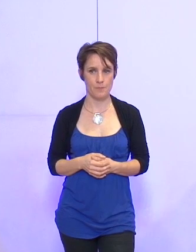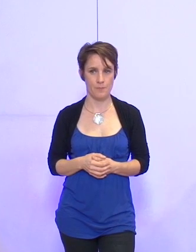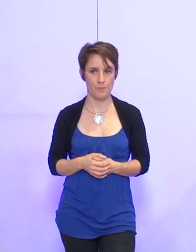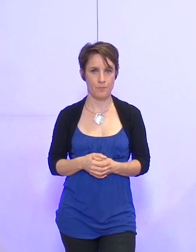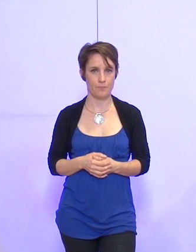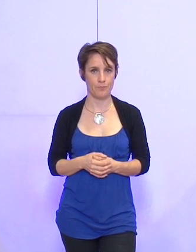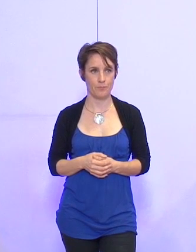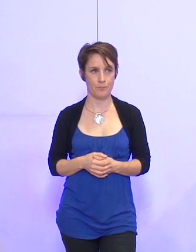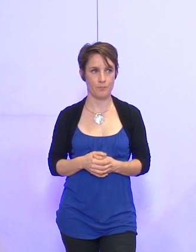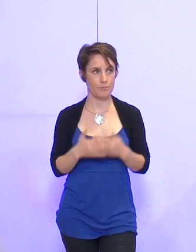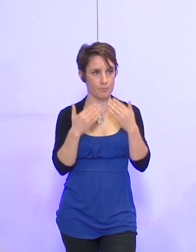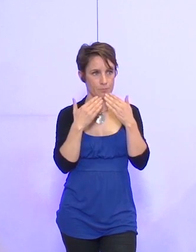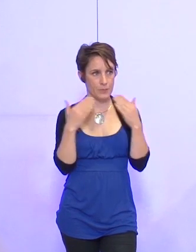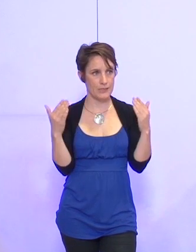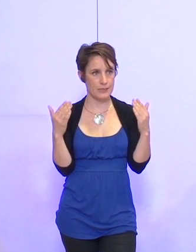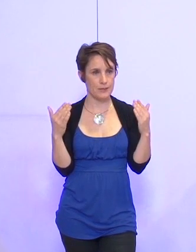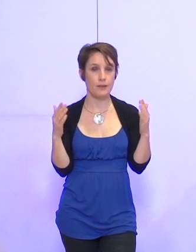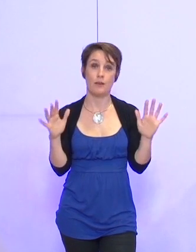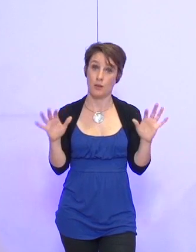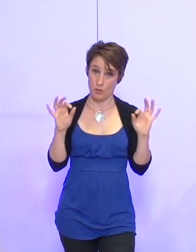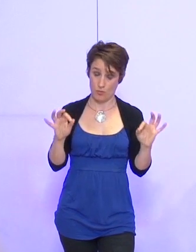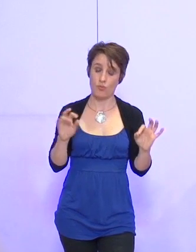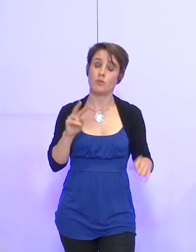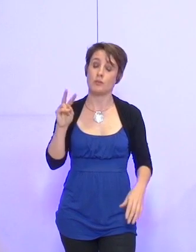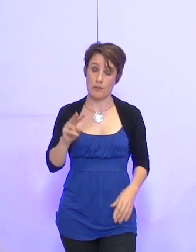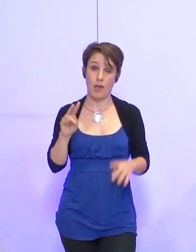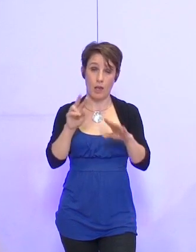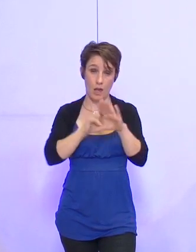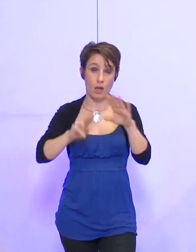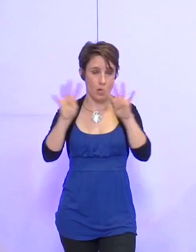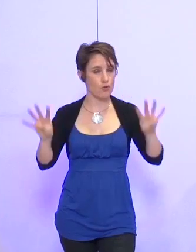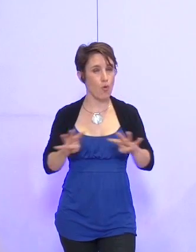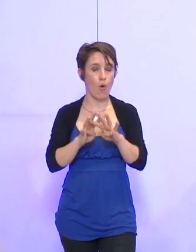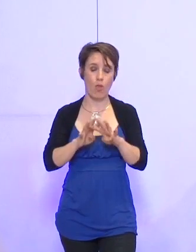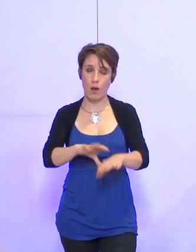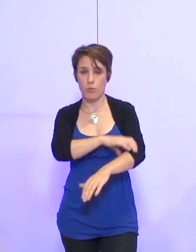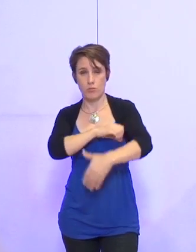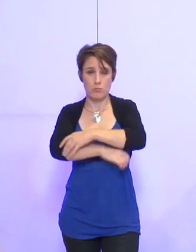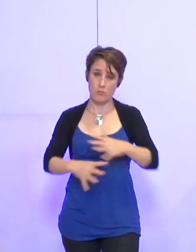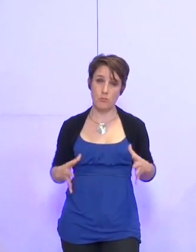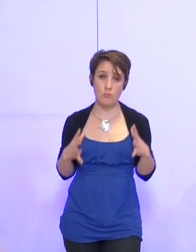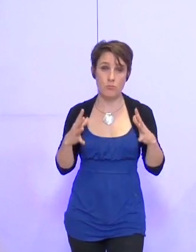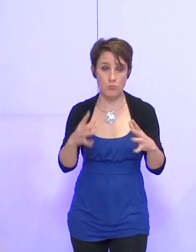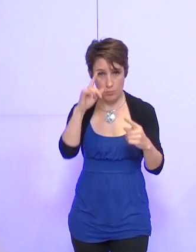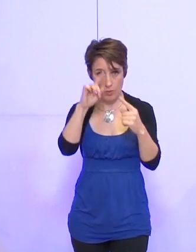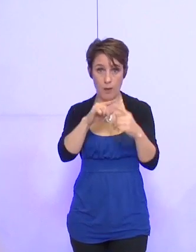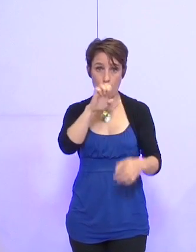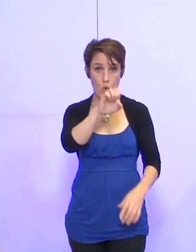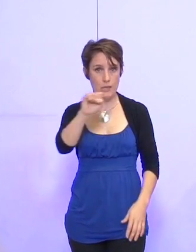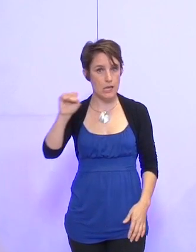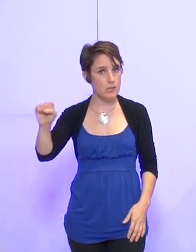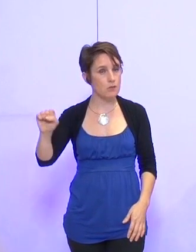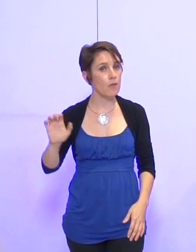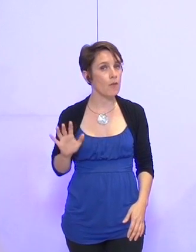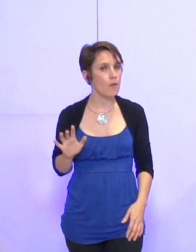Très bien, merci. C'est l'occasion de rappeler l'engagement extrêmement fort de la région Rhône-Alpes autour de ses contrats sectoriels de l'ESS, puisque vous le voyez